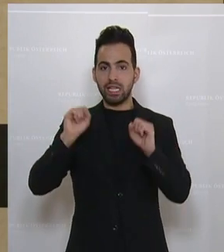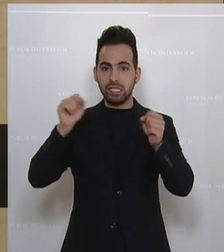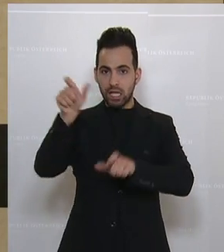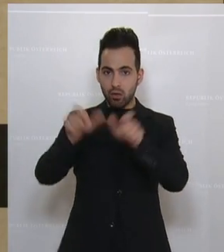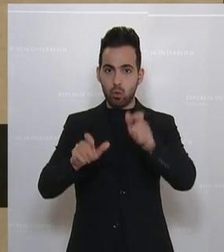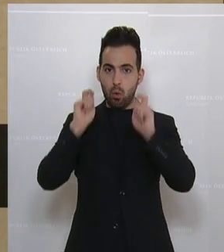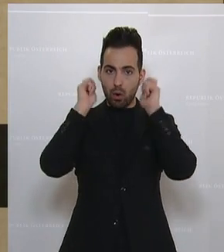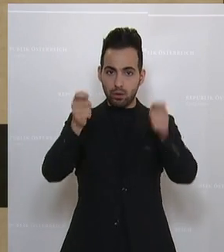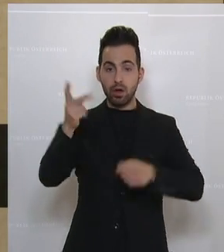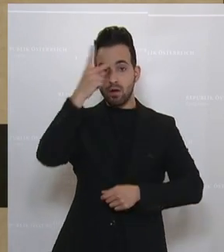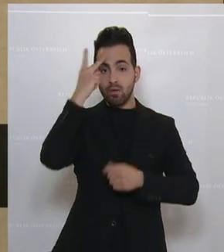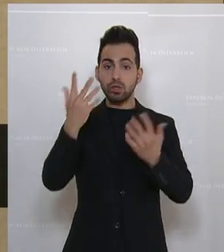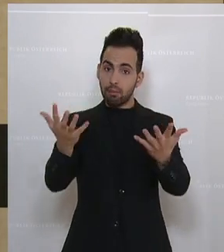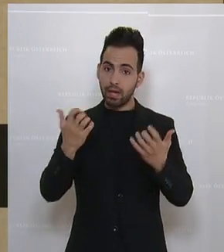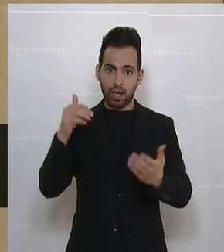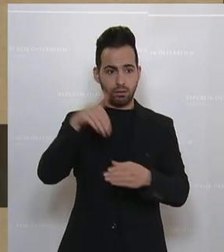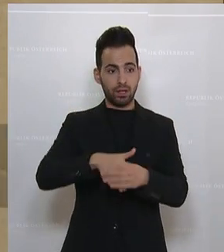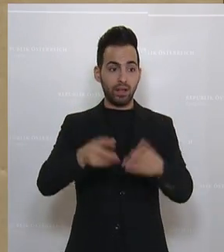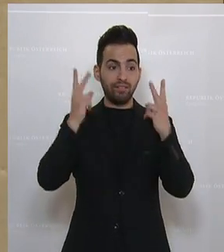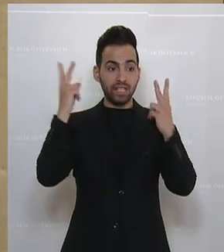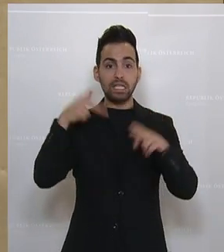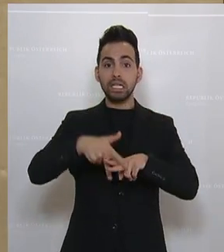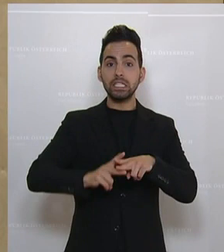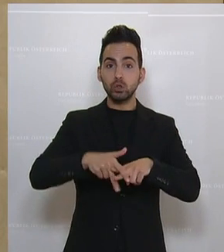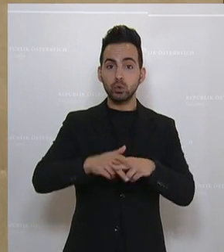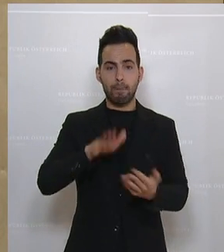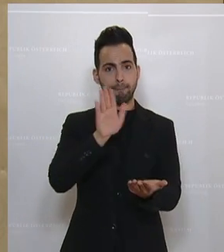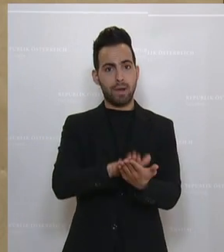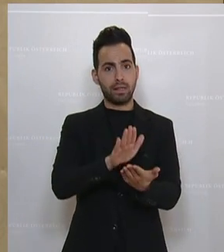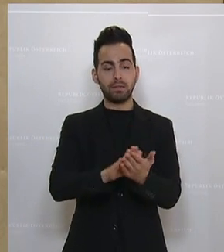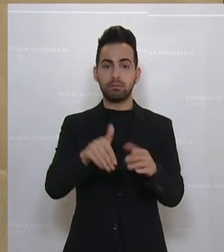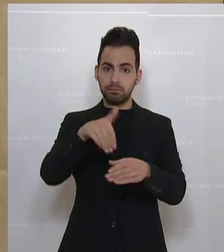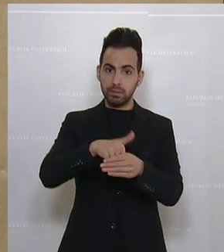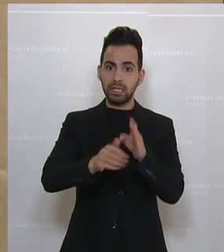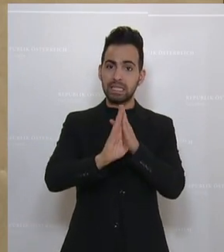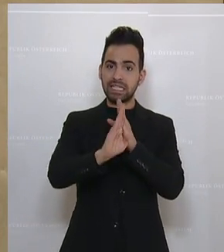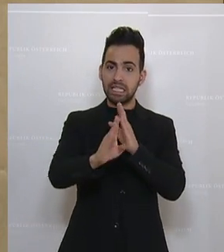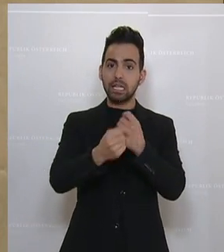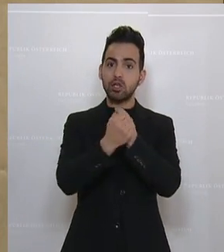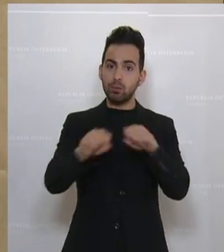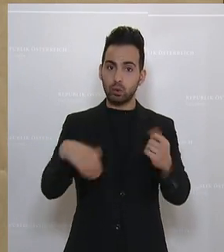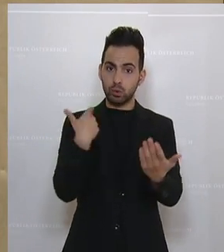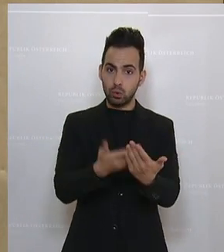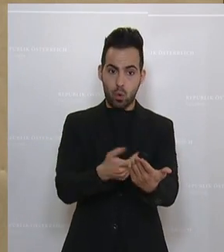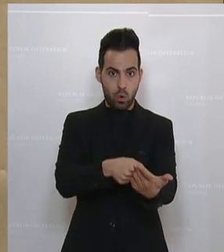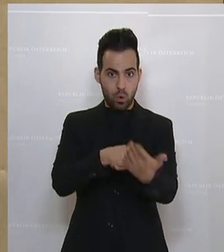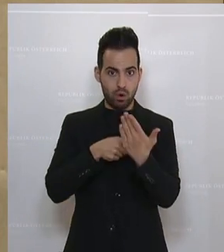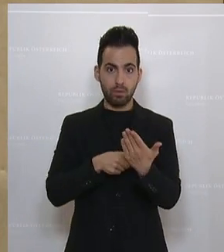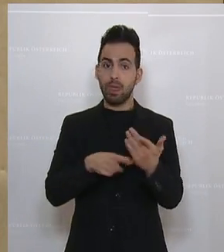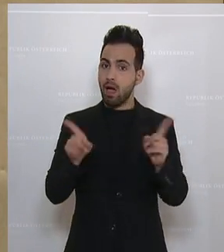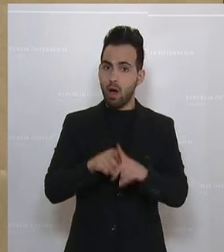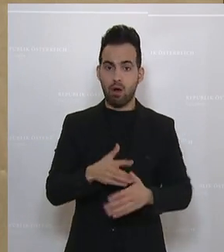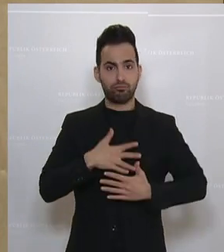bedanken. Volksbegehren sind ein wichtiges Instrument der direkten Demokratie und es ist immer zu